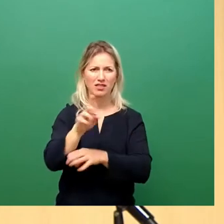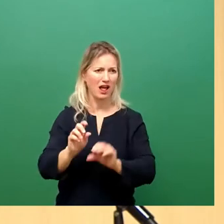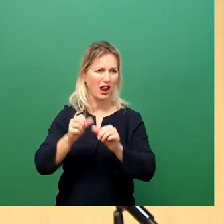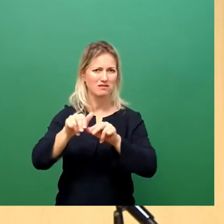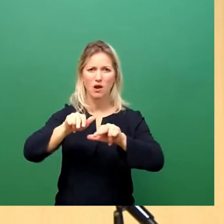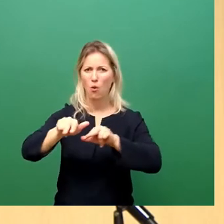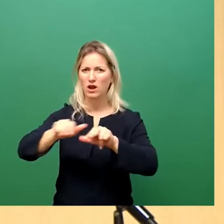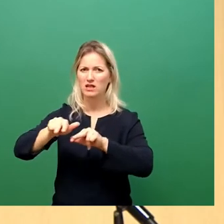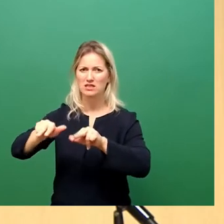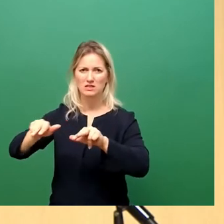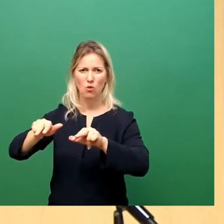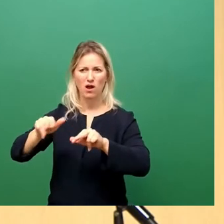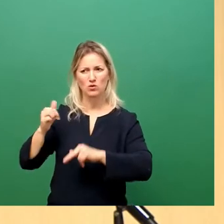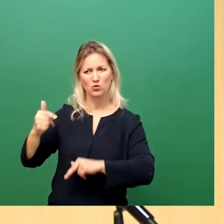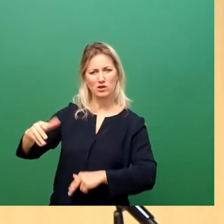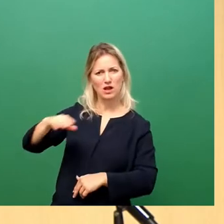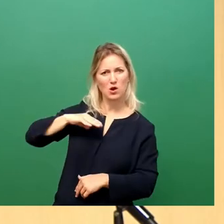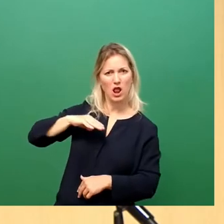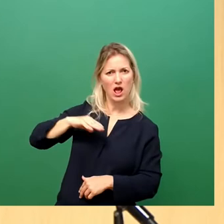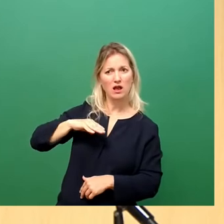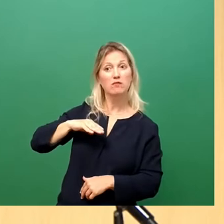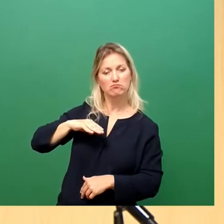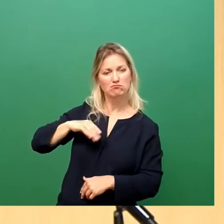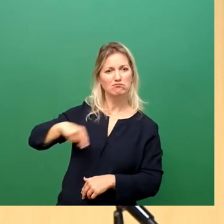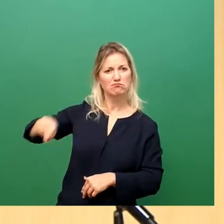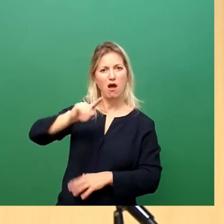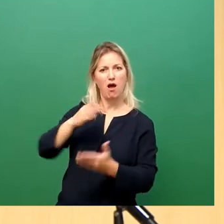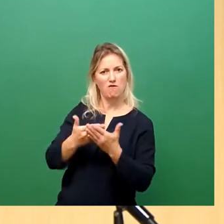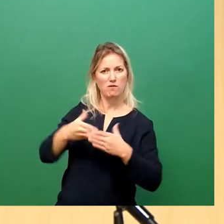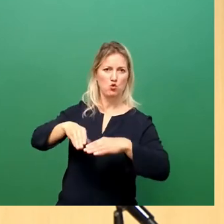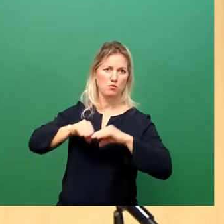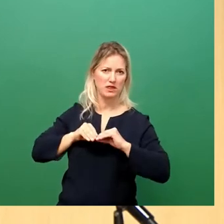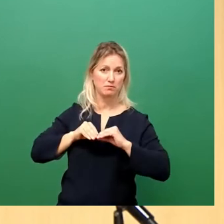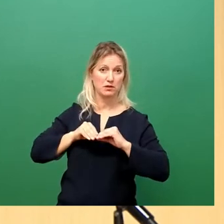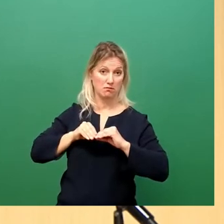die Kolleginnen und Kollegen der Aufgabe gestellt und werden dies auch weiterhin tun.